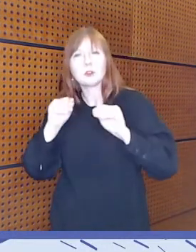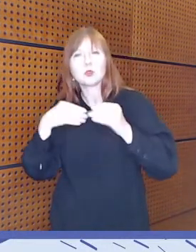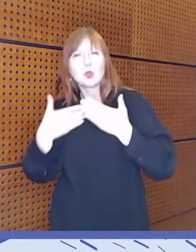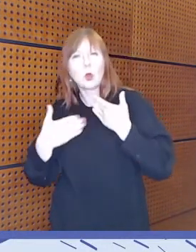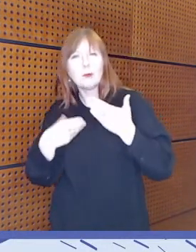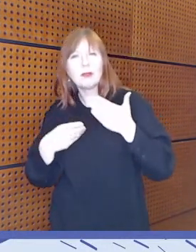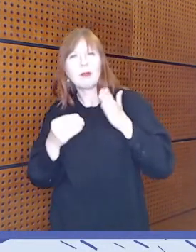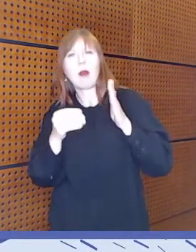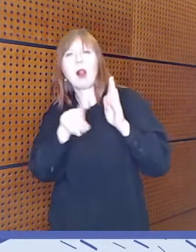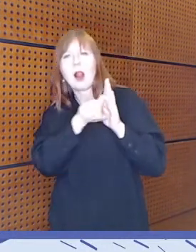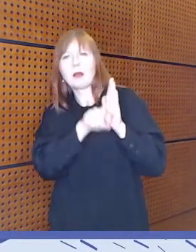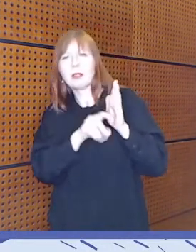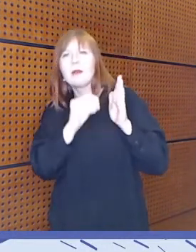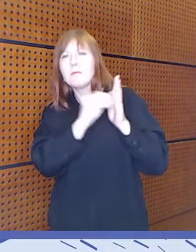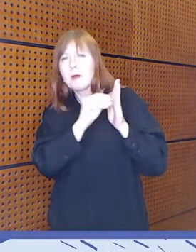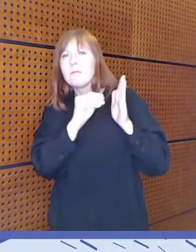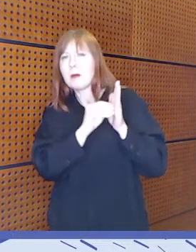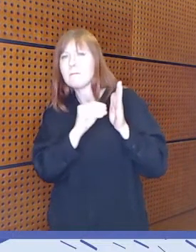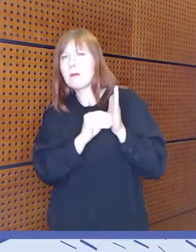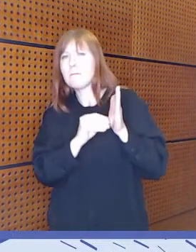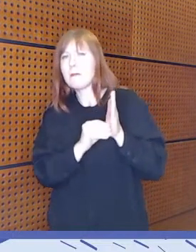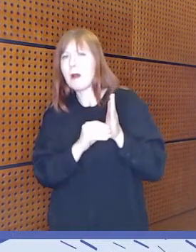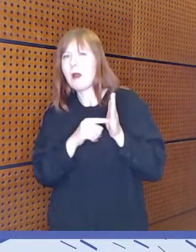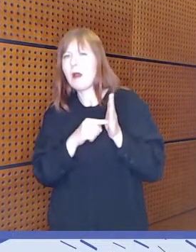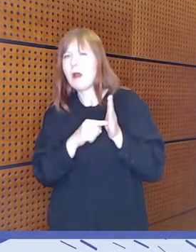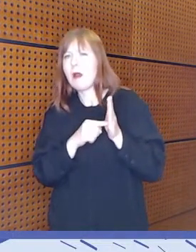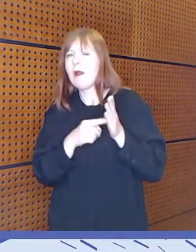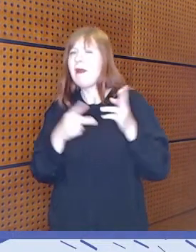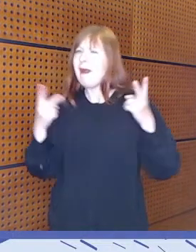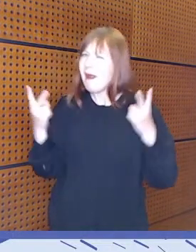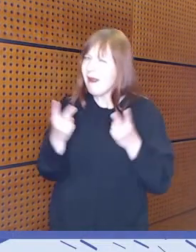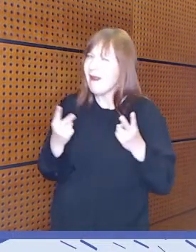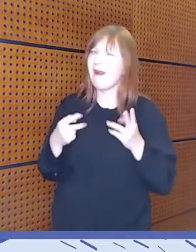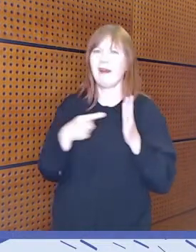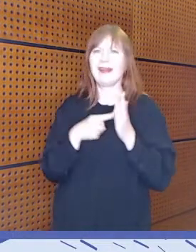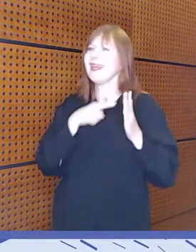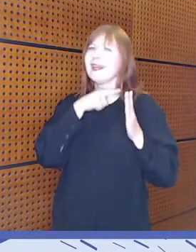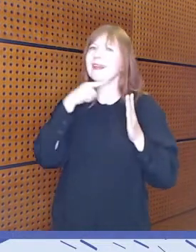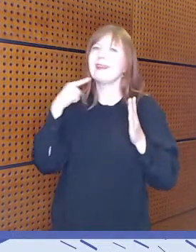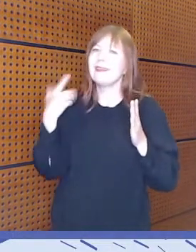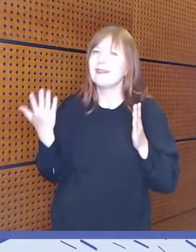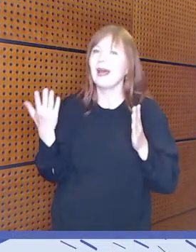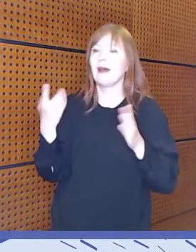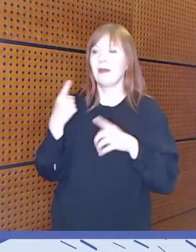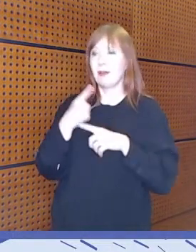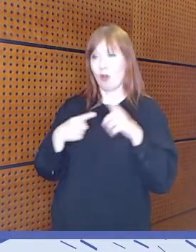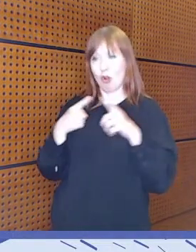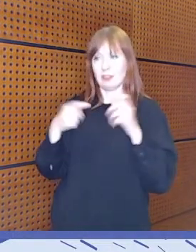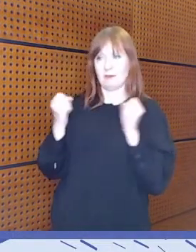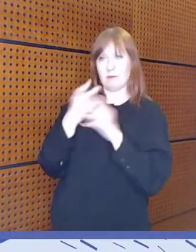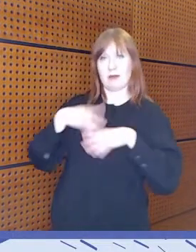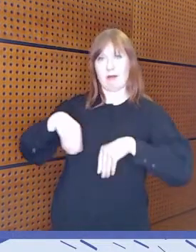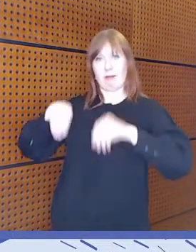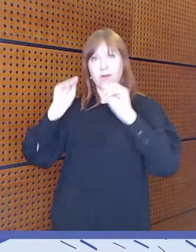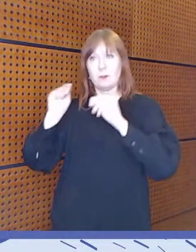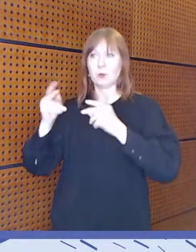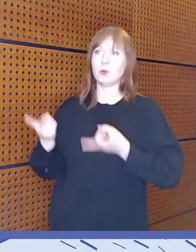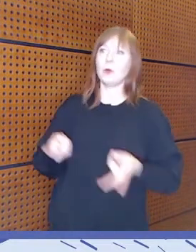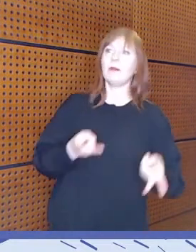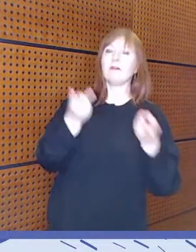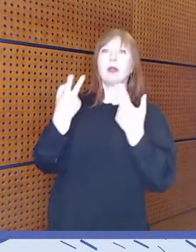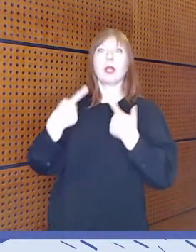kuitenkaan sen lainsäädännön suojan ei koeta yksin millään tavalla riittävän siihen, että se mediakasvatustoiminnan yhdenvertainen